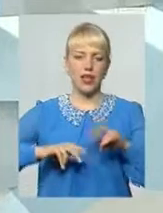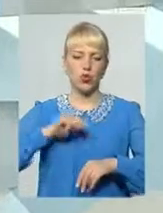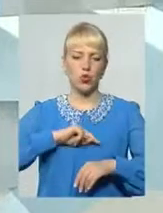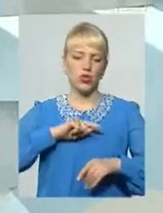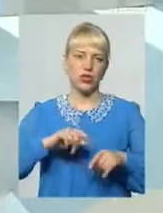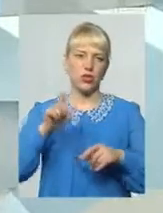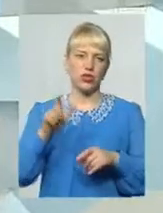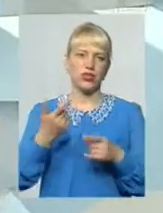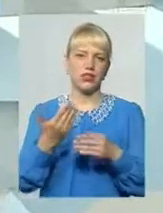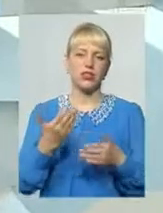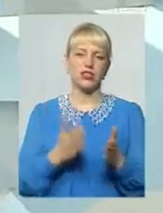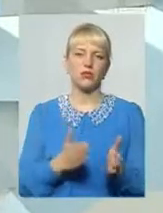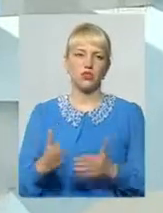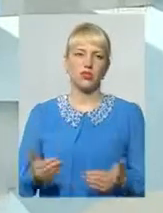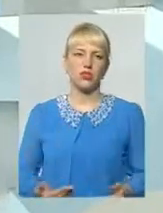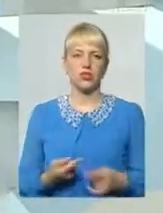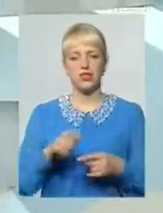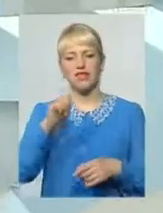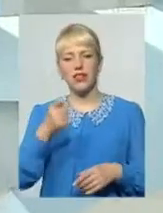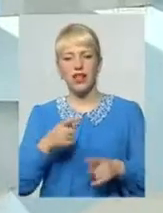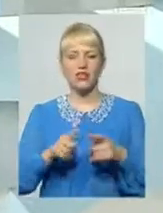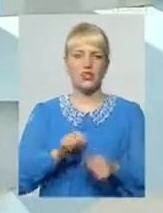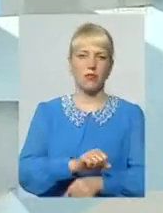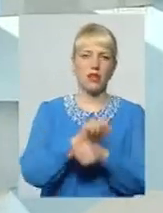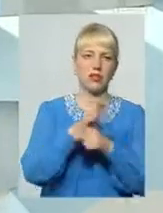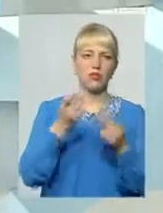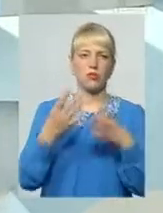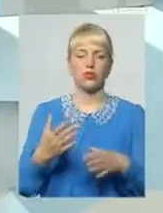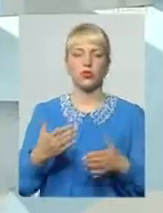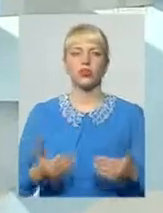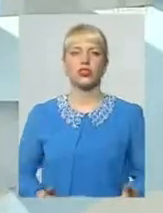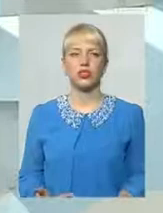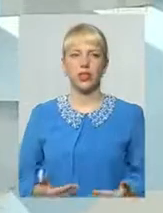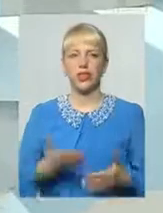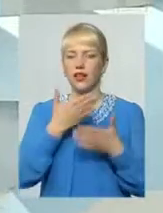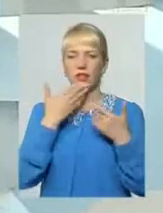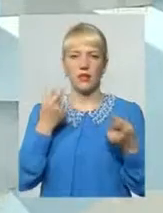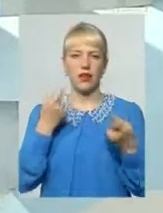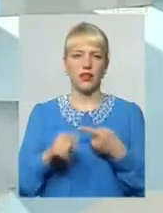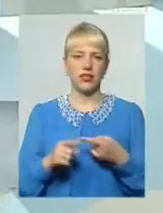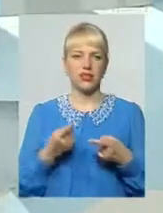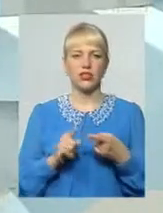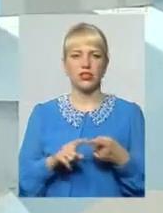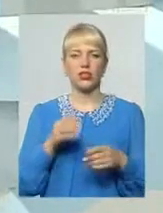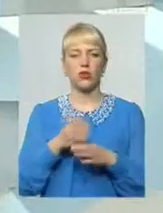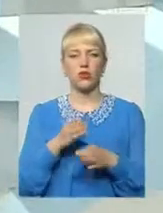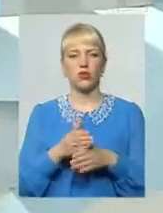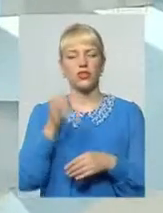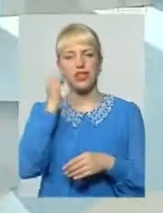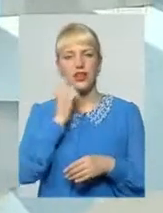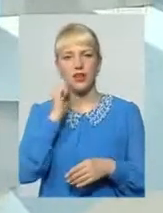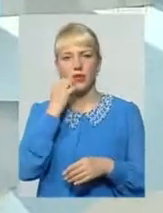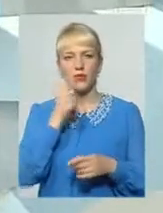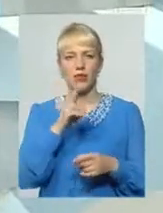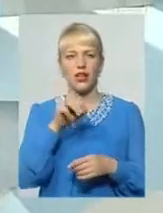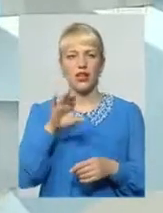її спосіб життя І це війна, чи це майдан, чи це просто життя Немає різниці, чи це допомагаєш старенькій бабусі